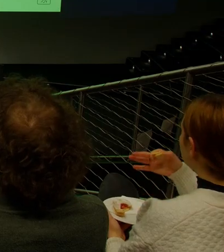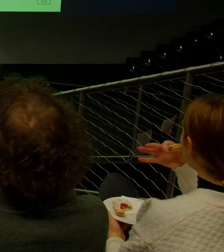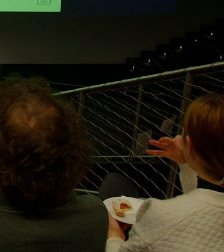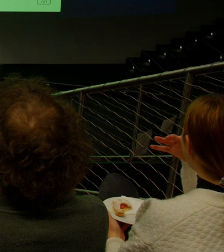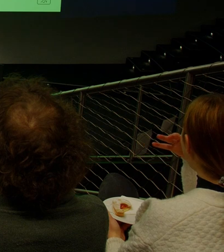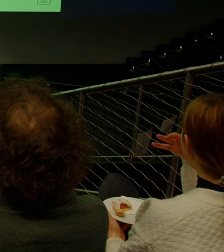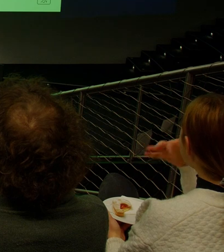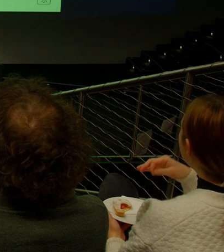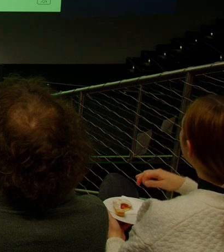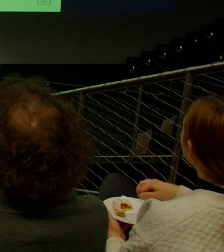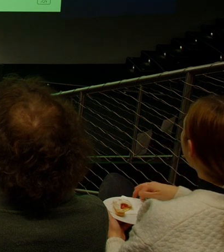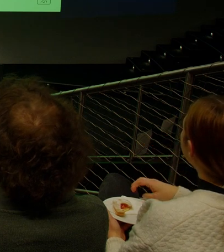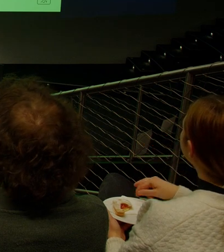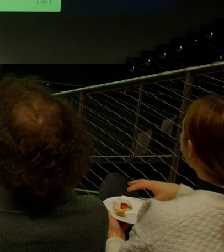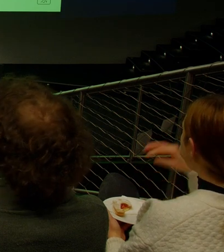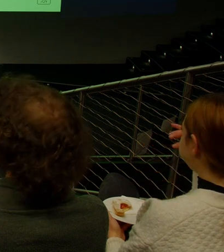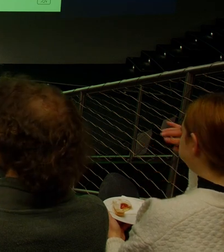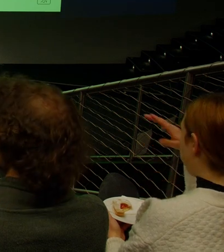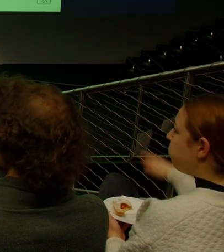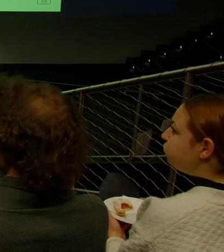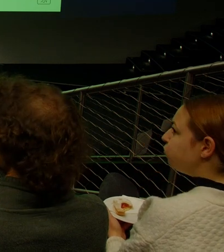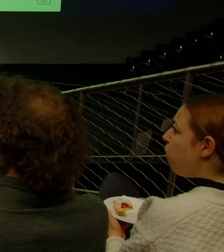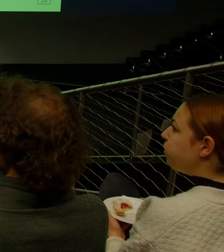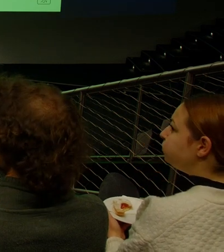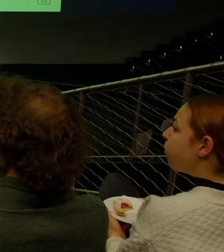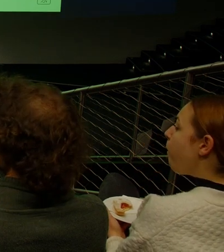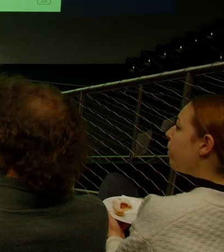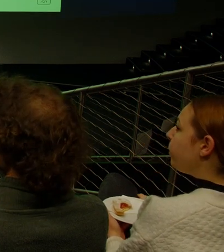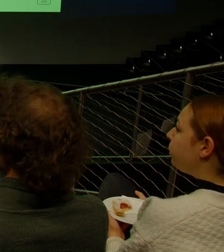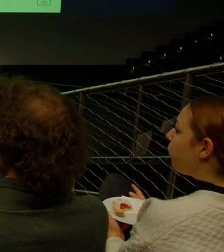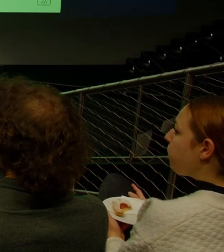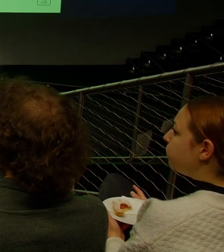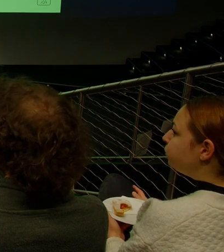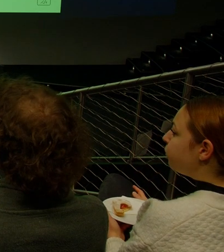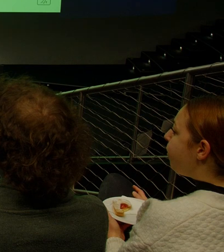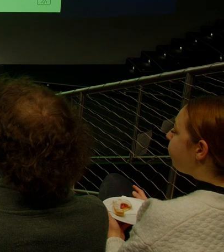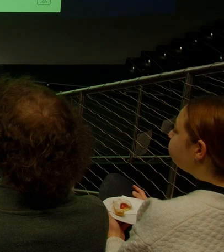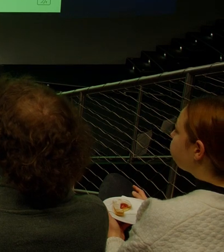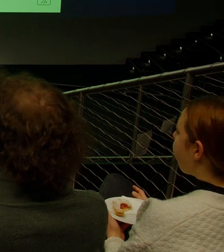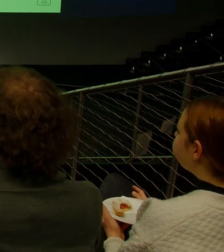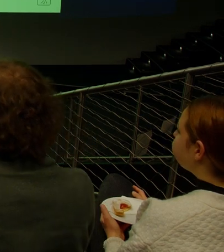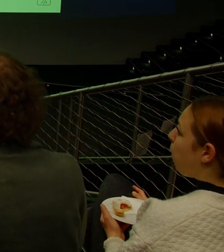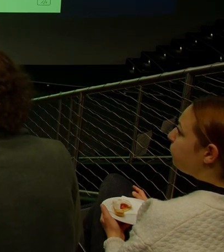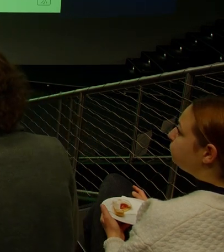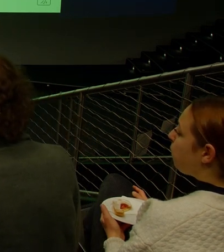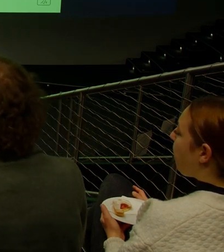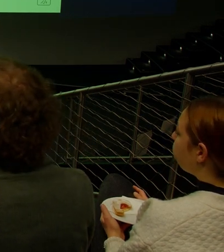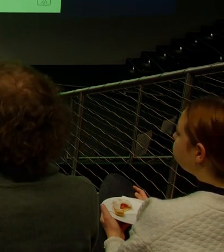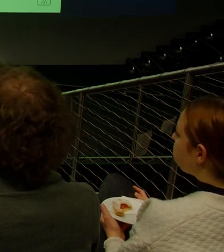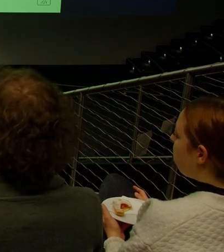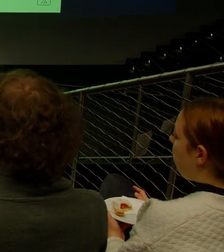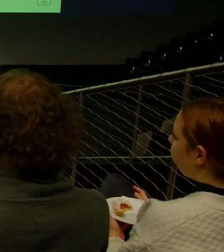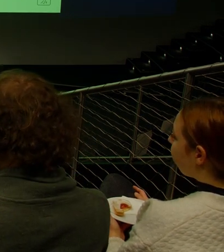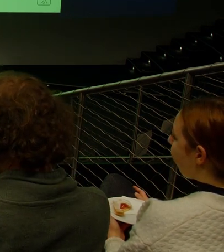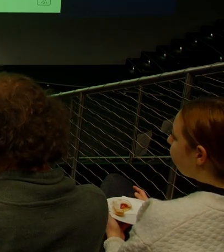další projekt, který mění část Prahy k lepšímu. My navazujeme touto sérií Praha zítra